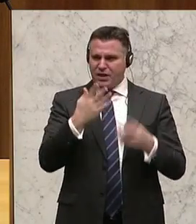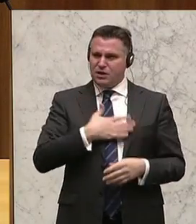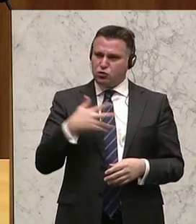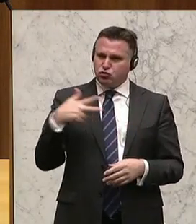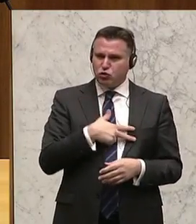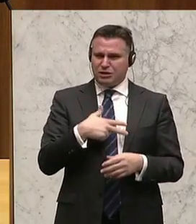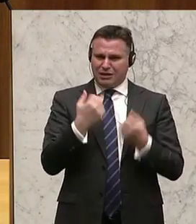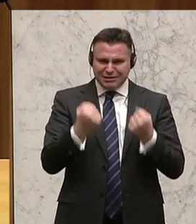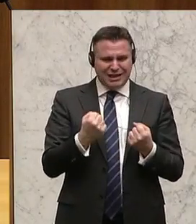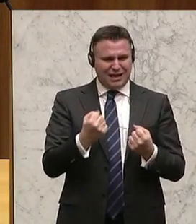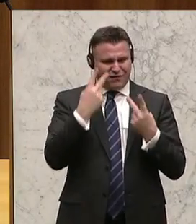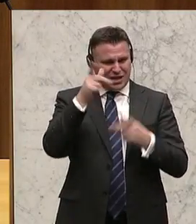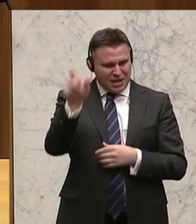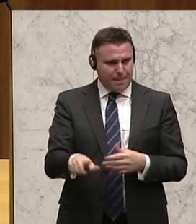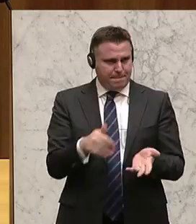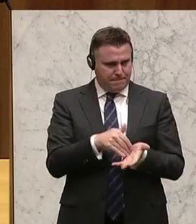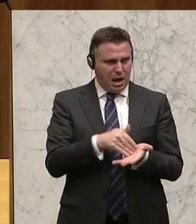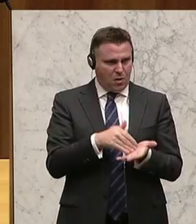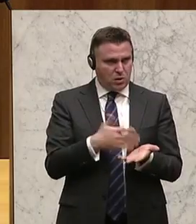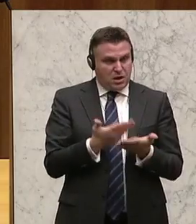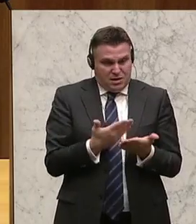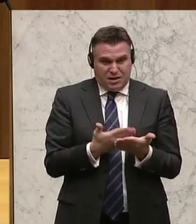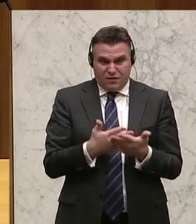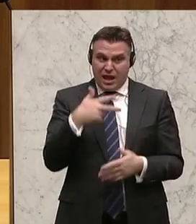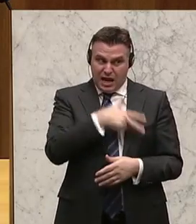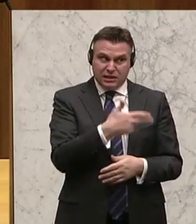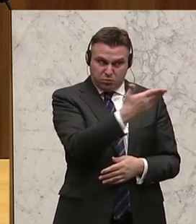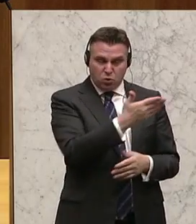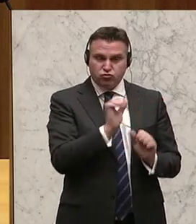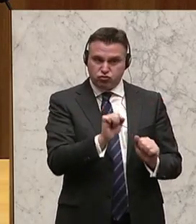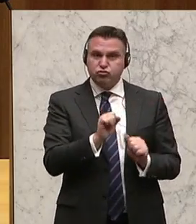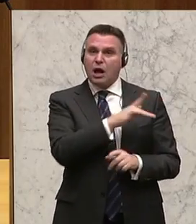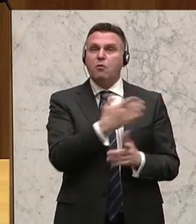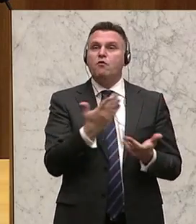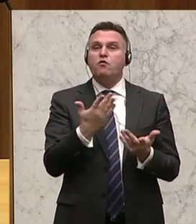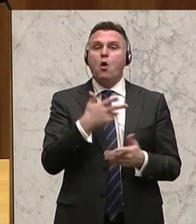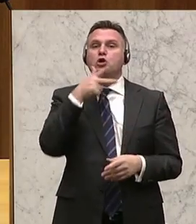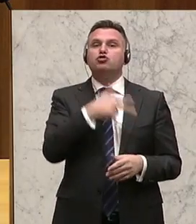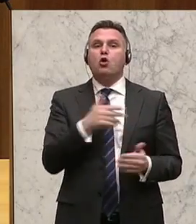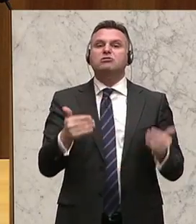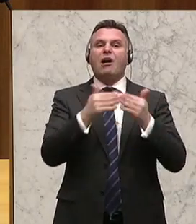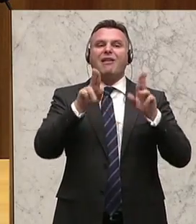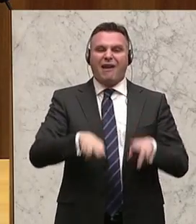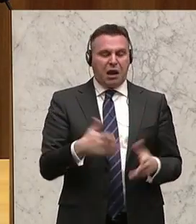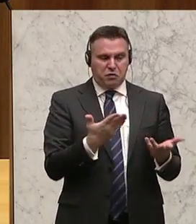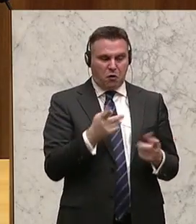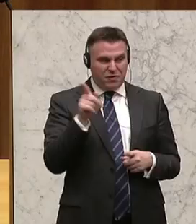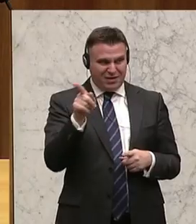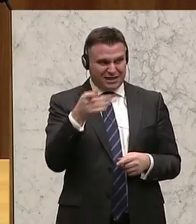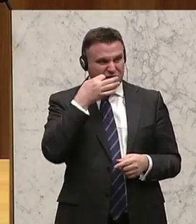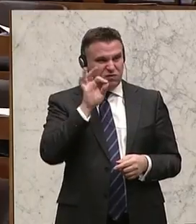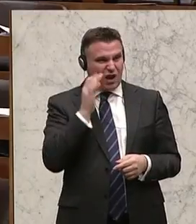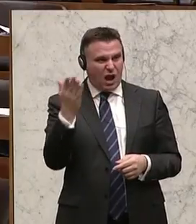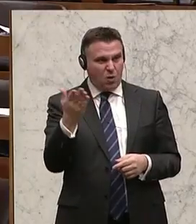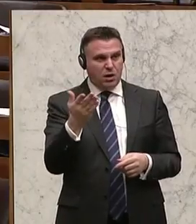sozialen Sicherheit darstellen, dann frage ich mich schon, liebe SPÖ, wo Ihr sozialer Gerechtigkeitsverstand hingekommen ist, weil diesen Frauen einen